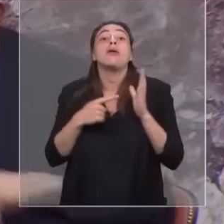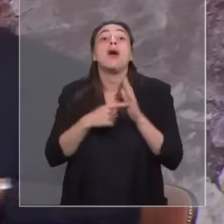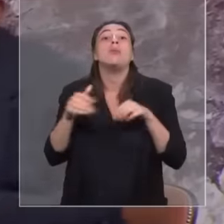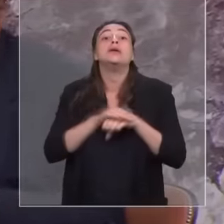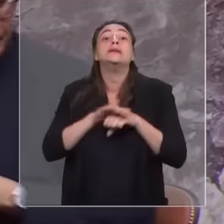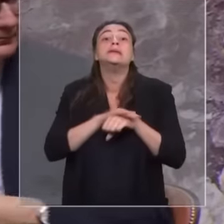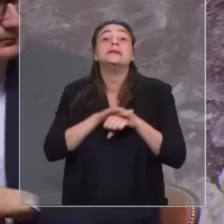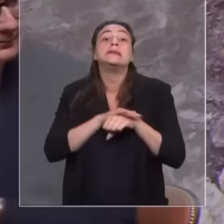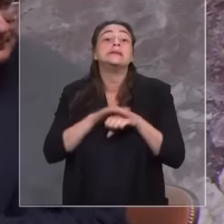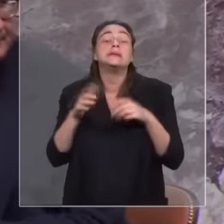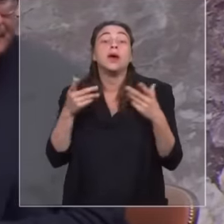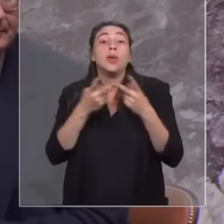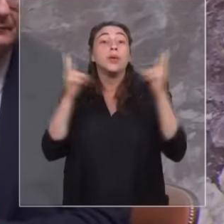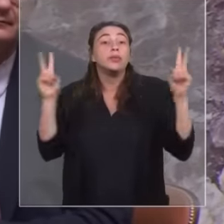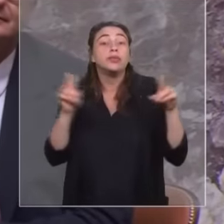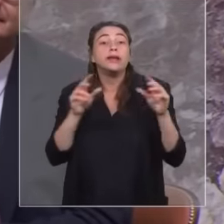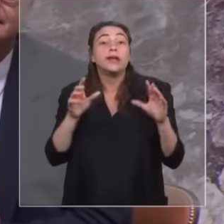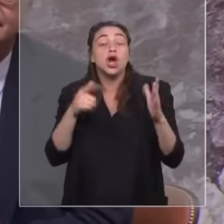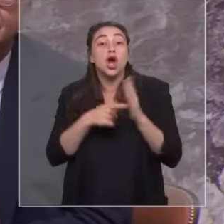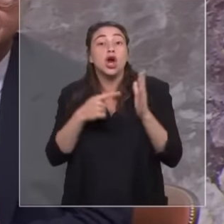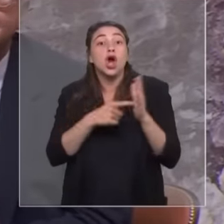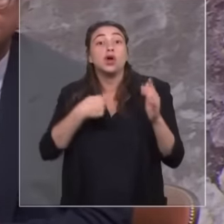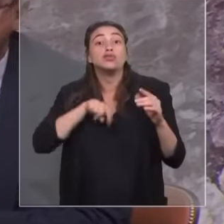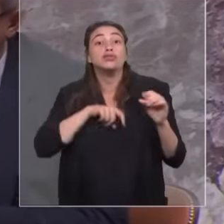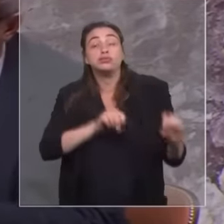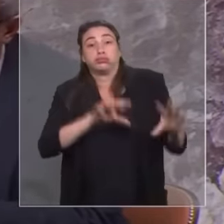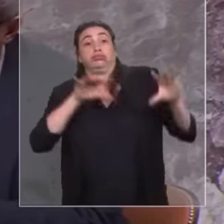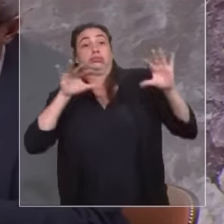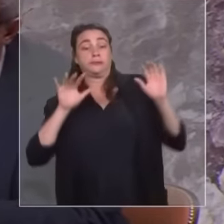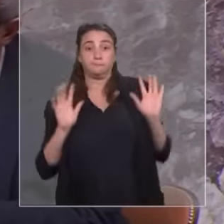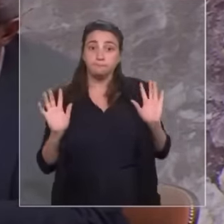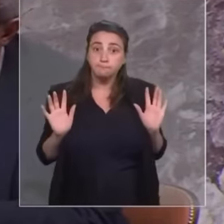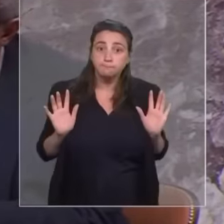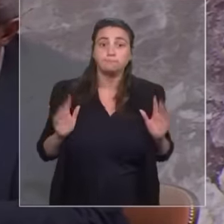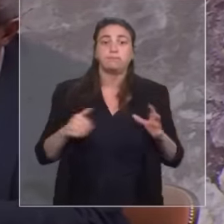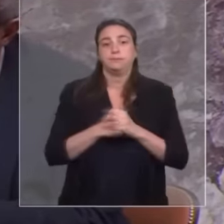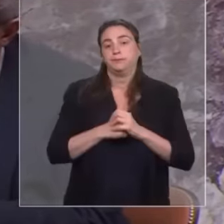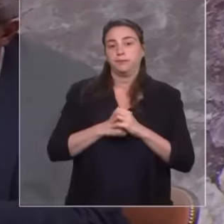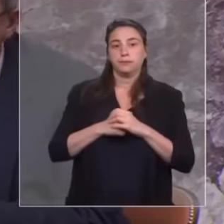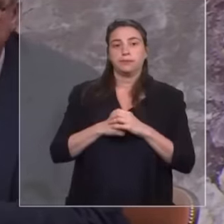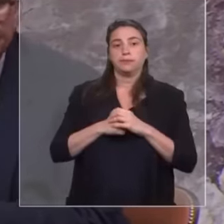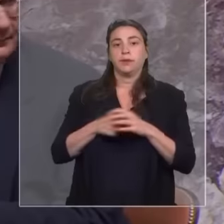Je vous remercie. La parole est à Madame Catherine Colonna, ministre de l'Europe et des Affaires étrangères.